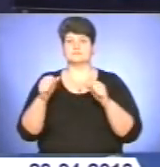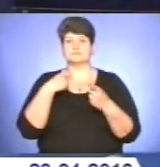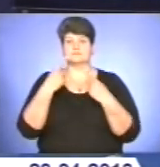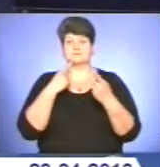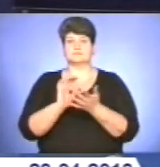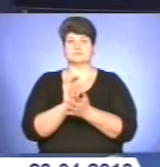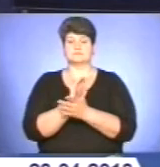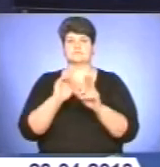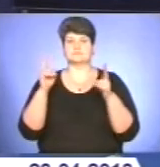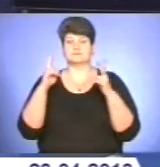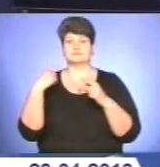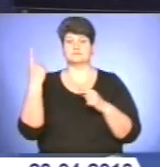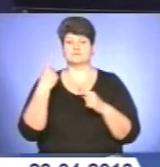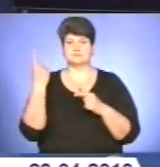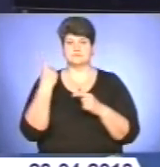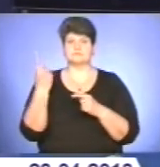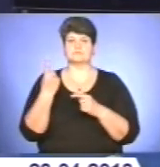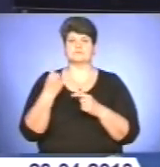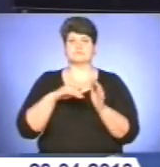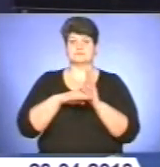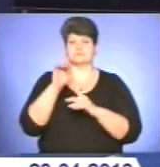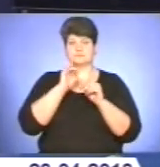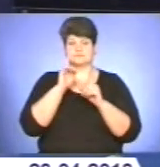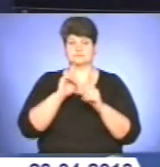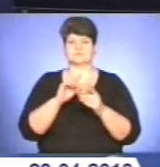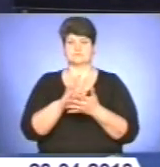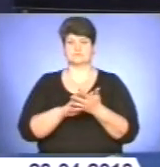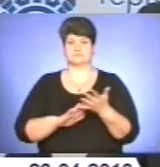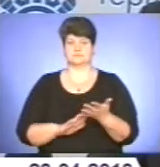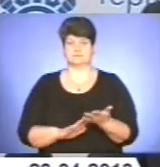представники обласної та Верховної Ради. Більше про це далі.